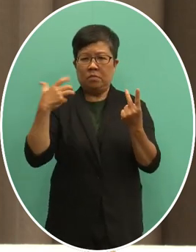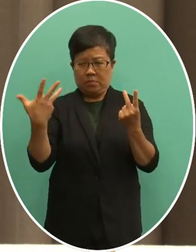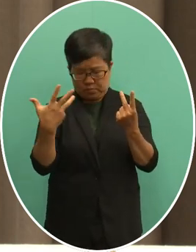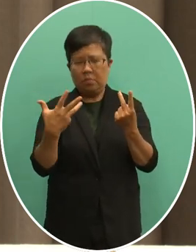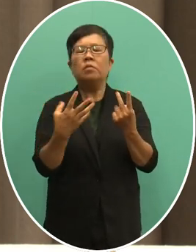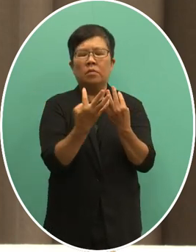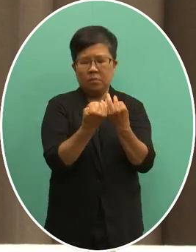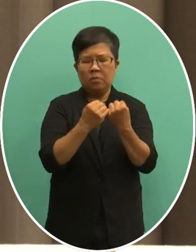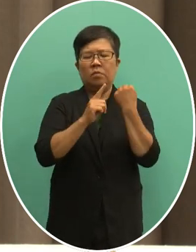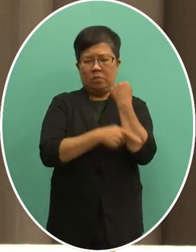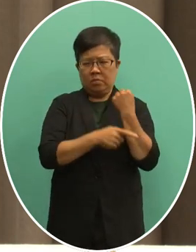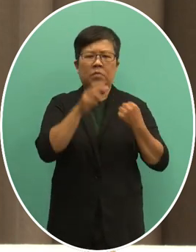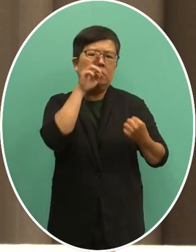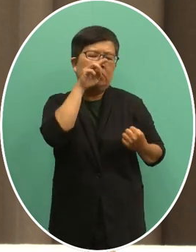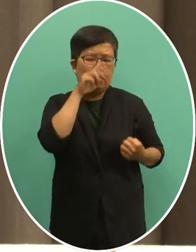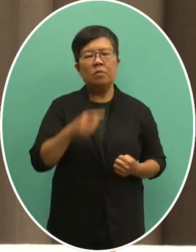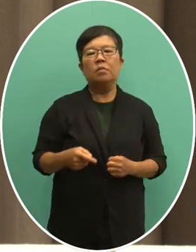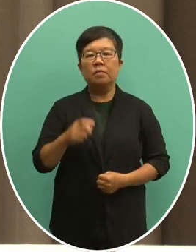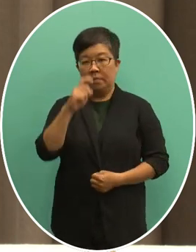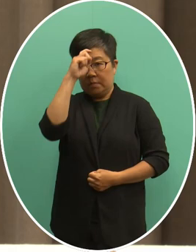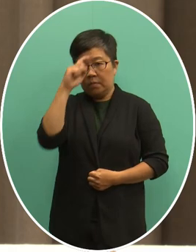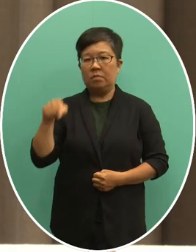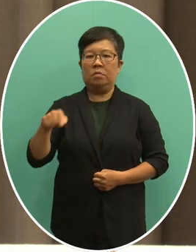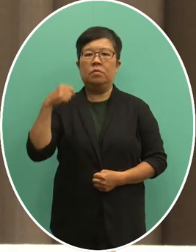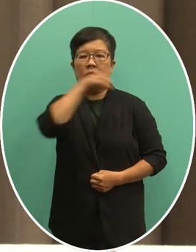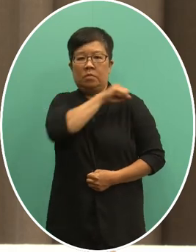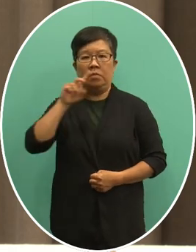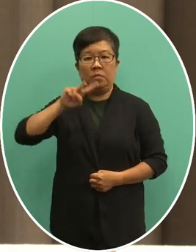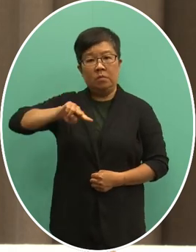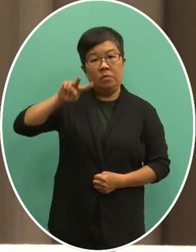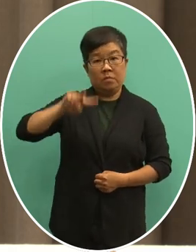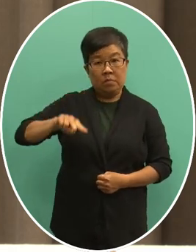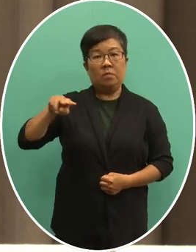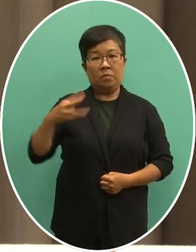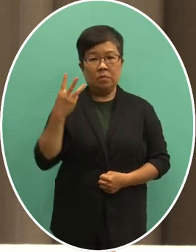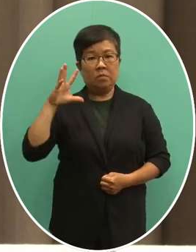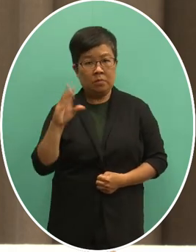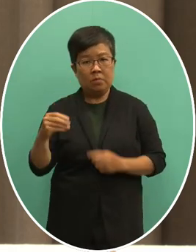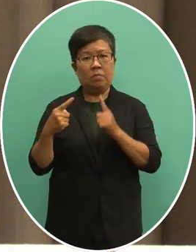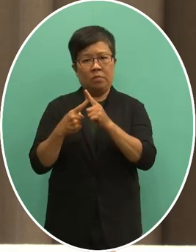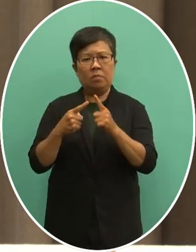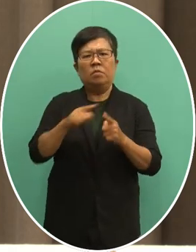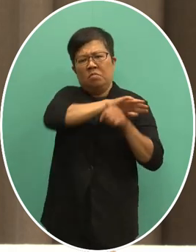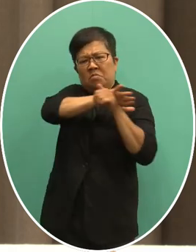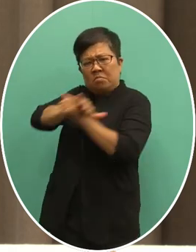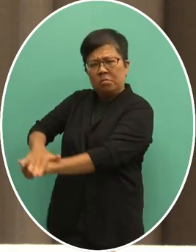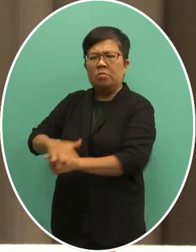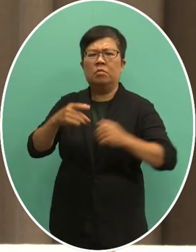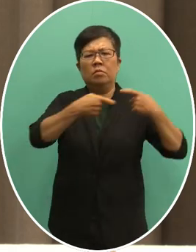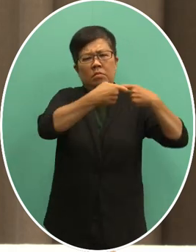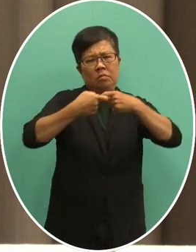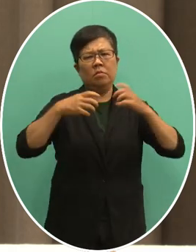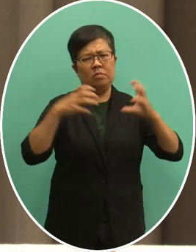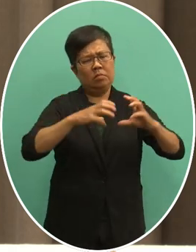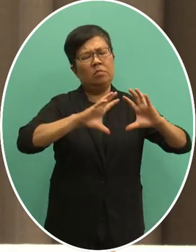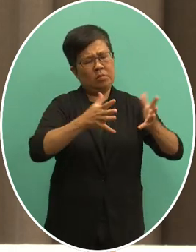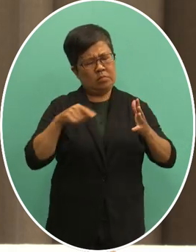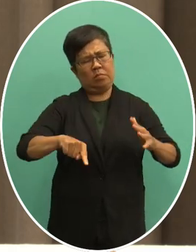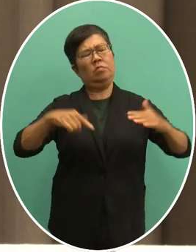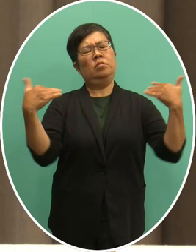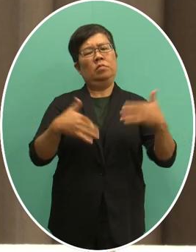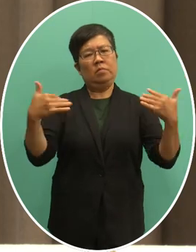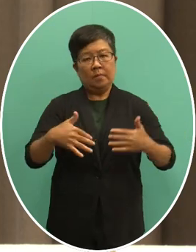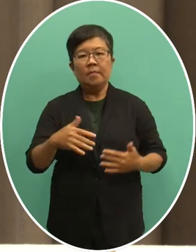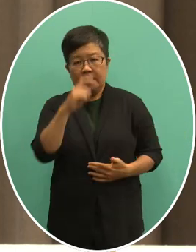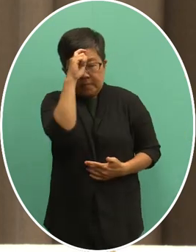那么彻底来解决台湾2300万人被不当排除在联合国体系外的问题以